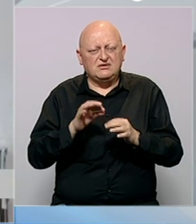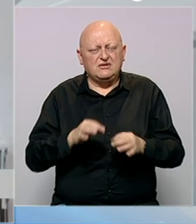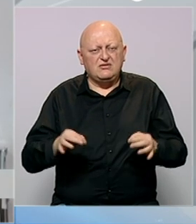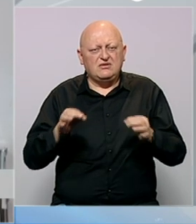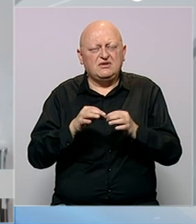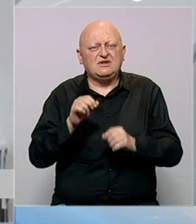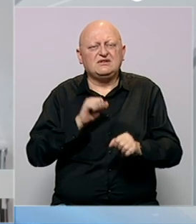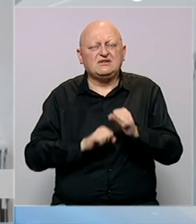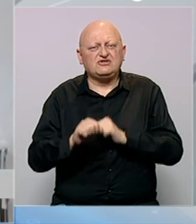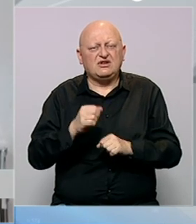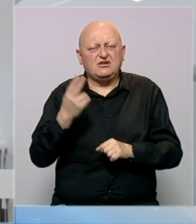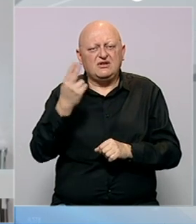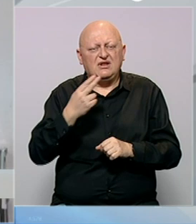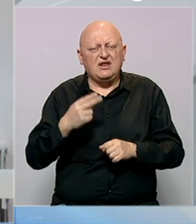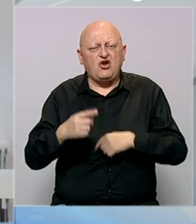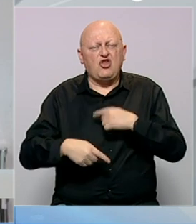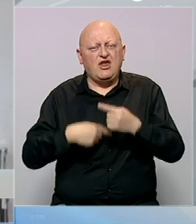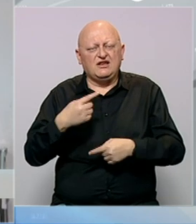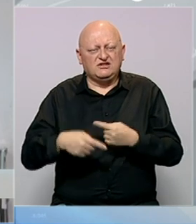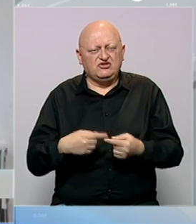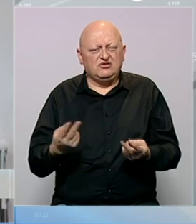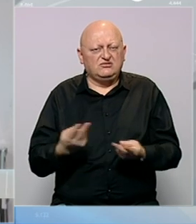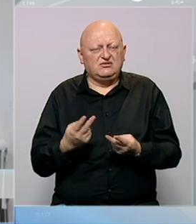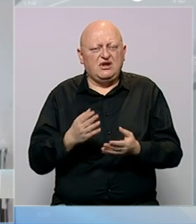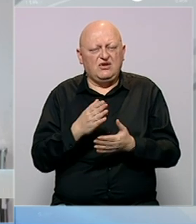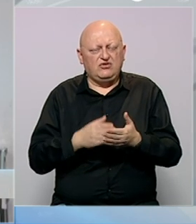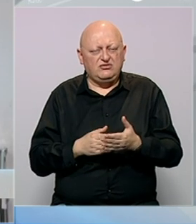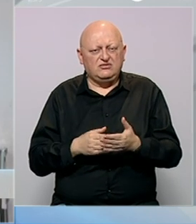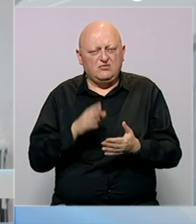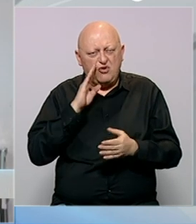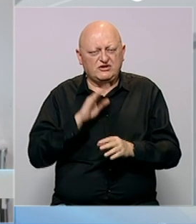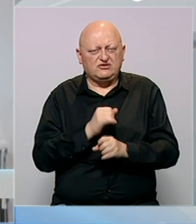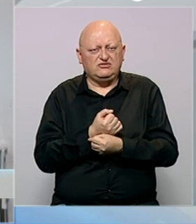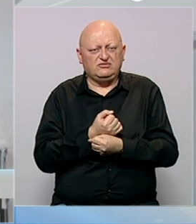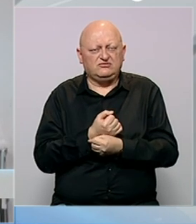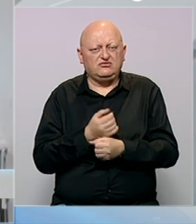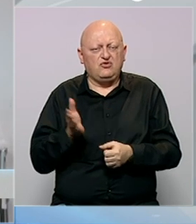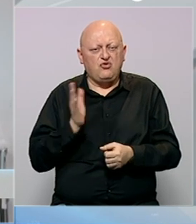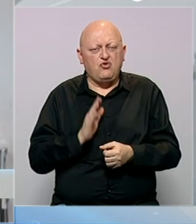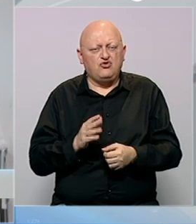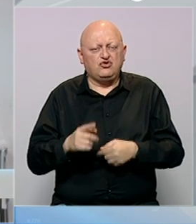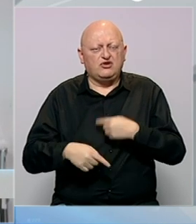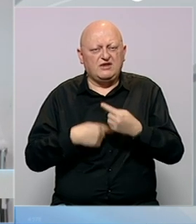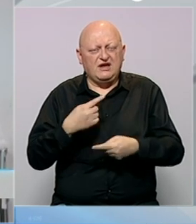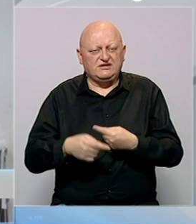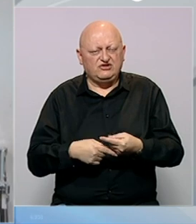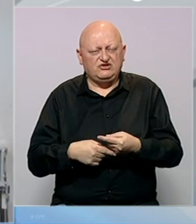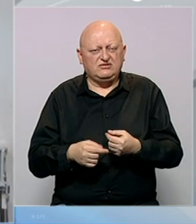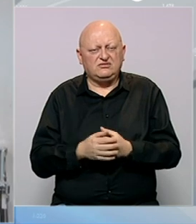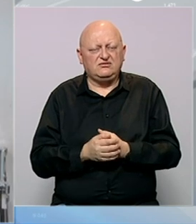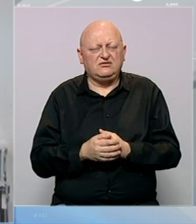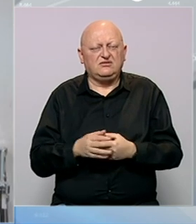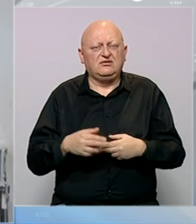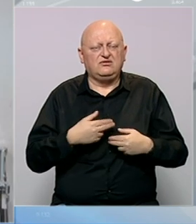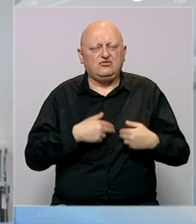su zaštititi likovno nasljeđe kao dio bosansko-hercegovačkog kulturnog nasljeđa, zatim